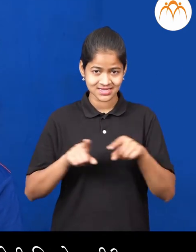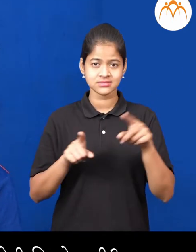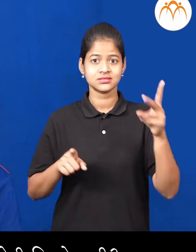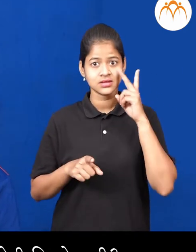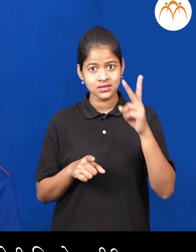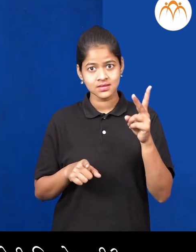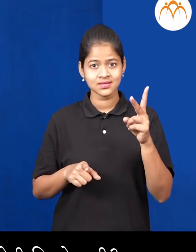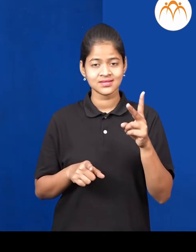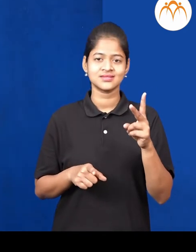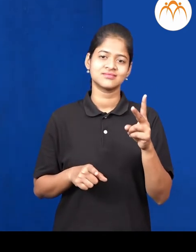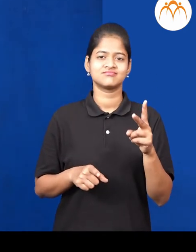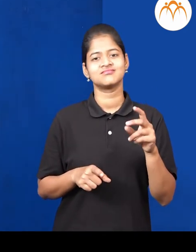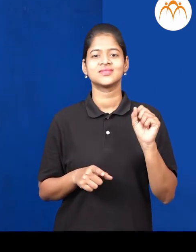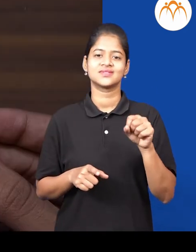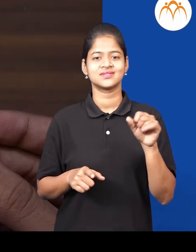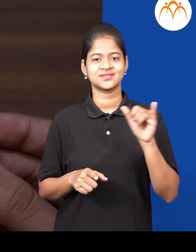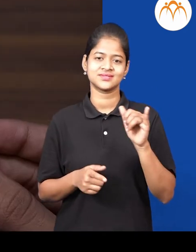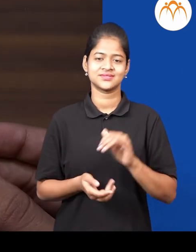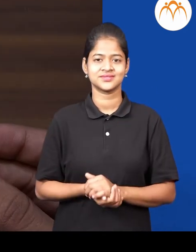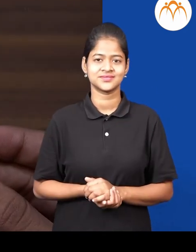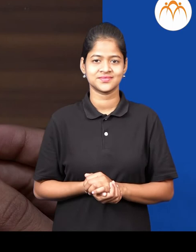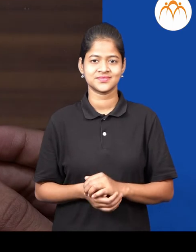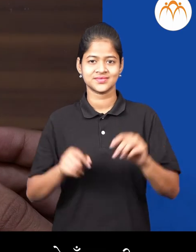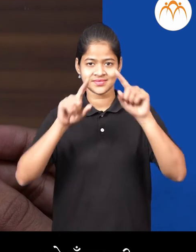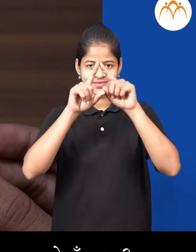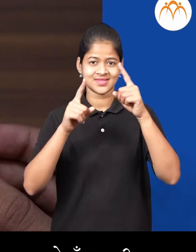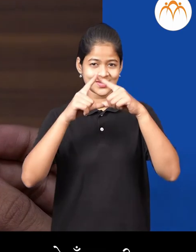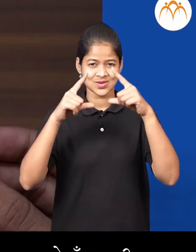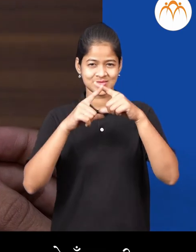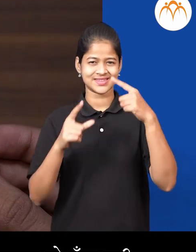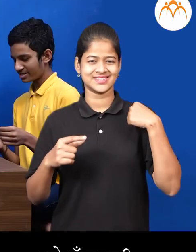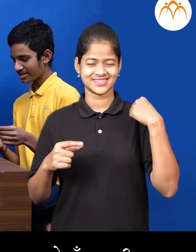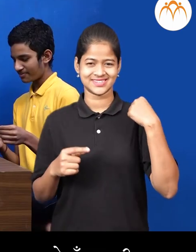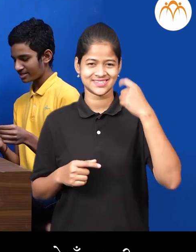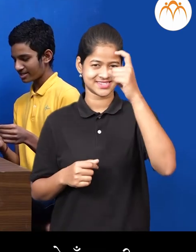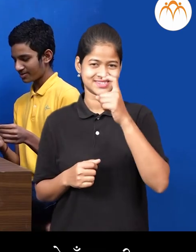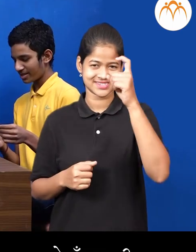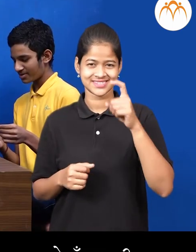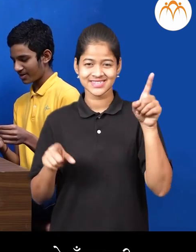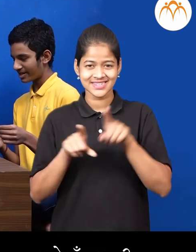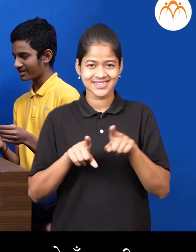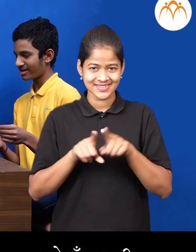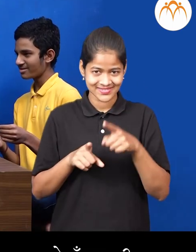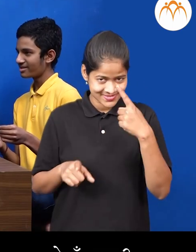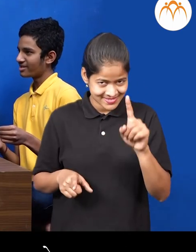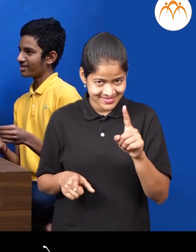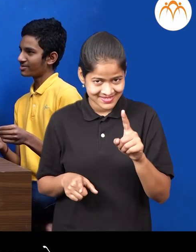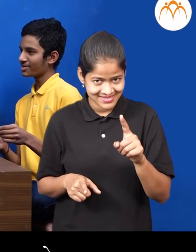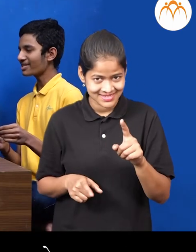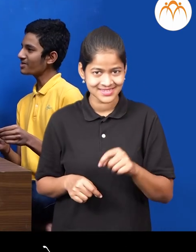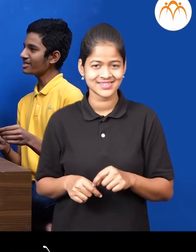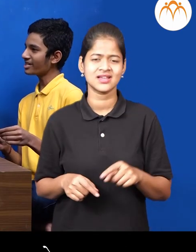तशी बरोबर हेंगर चाकर मन्जे आपले बाबा शार्ट कापाड आतला होता तशा हेंगर ना?